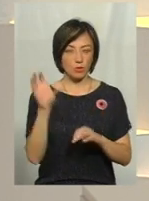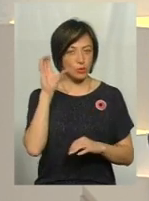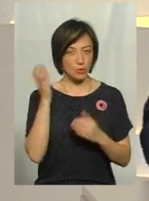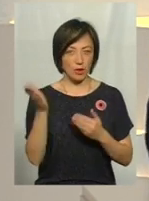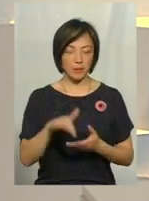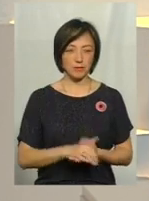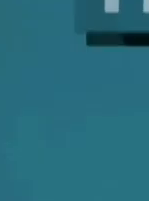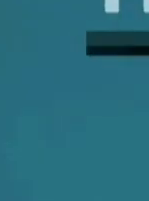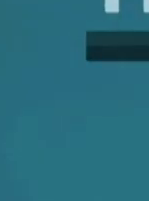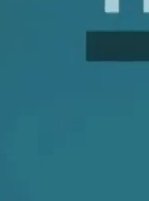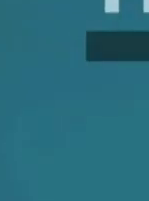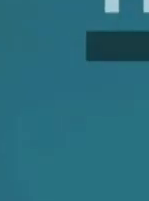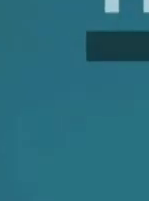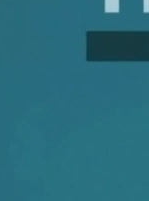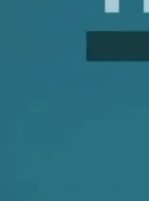послухаємо.